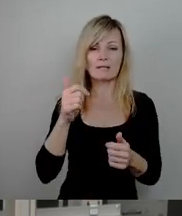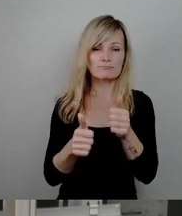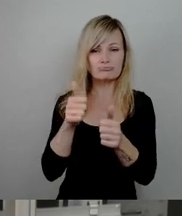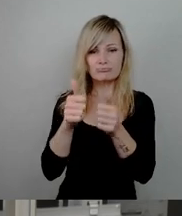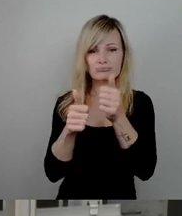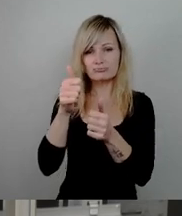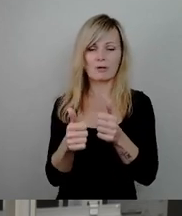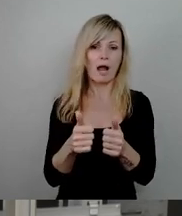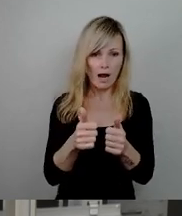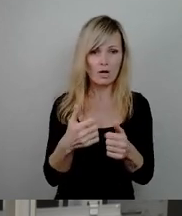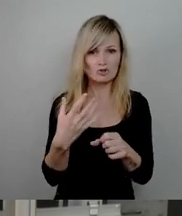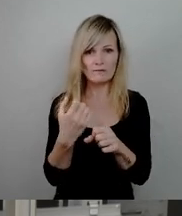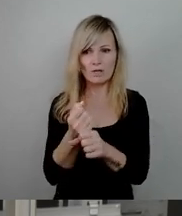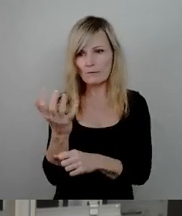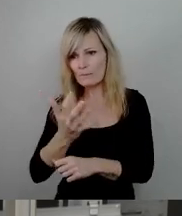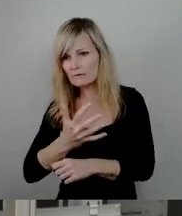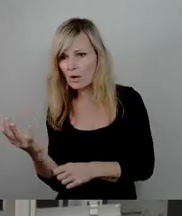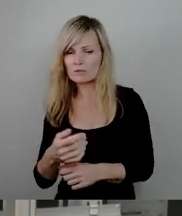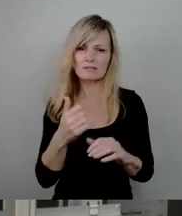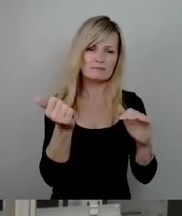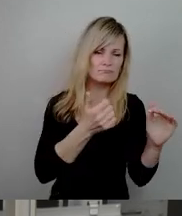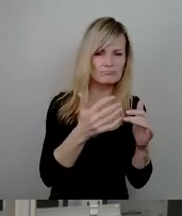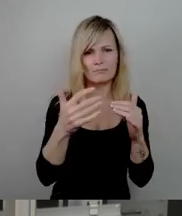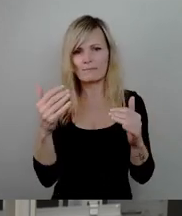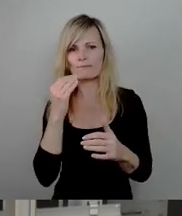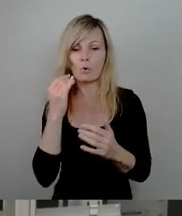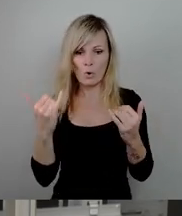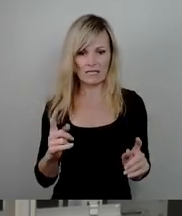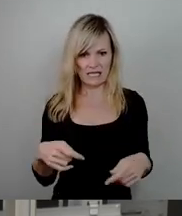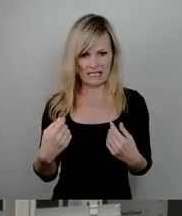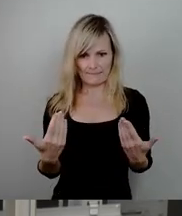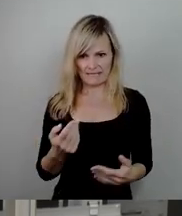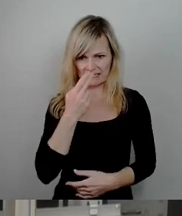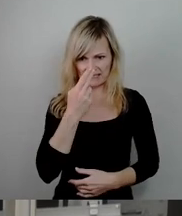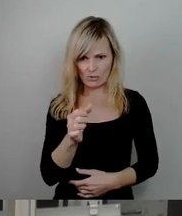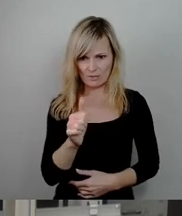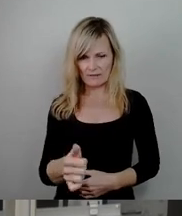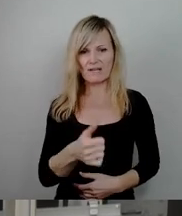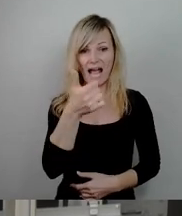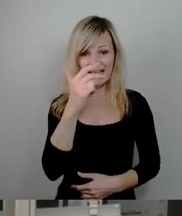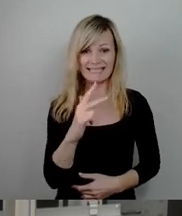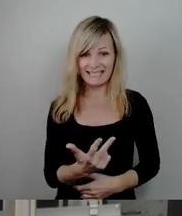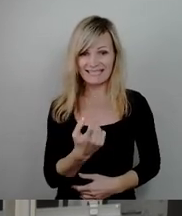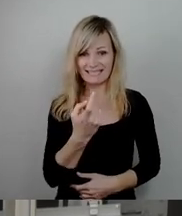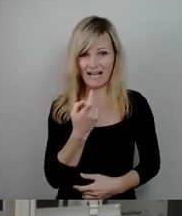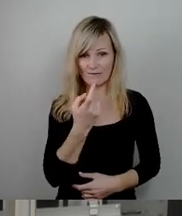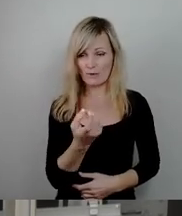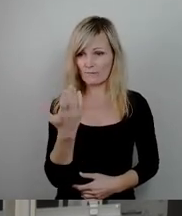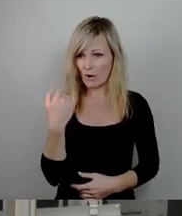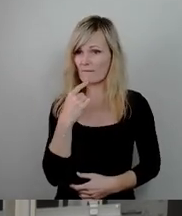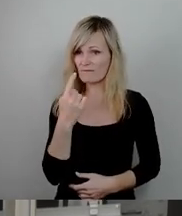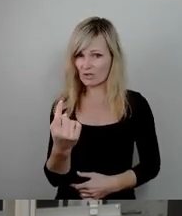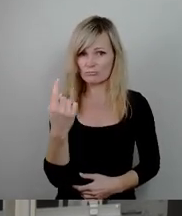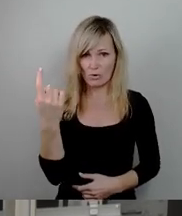gelegt. Heute stehen wir vor dem Ergebnis, dass circa ein Drittel dessen, was Sie einst vollmundig